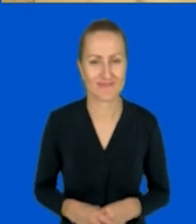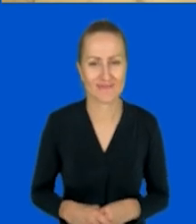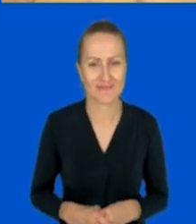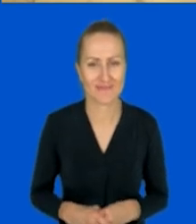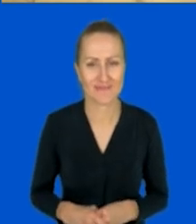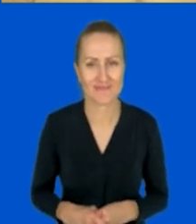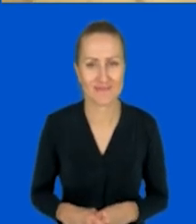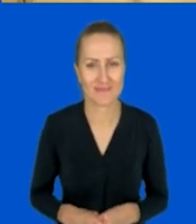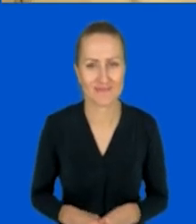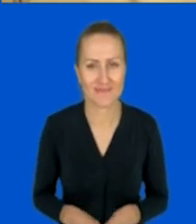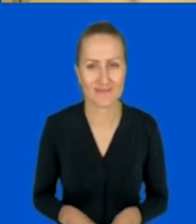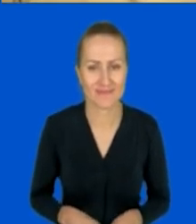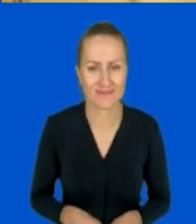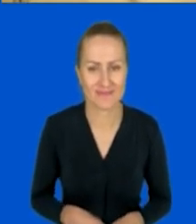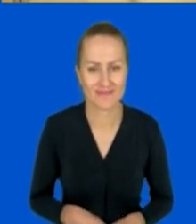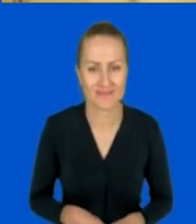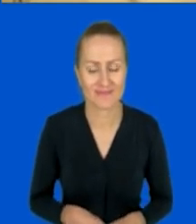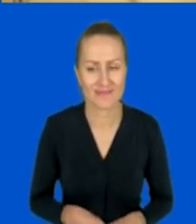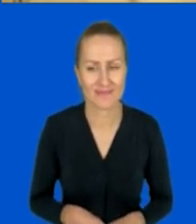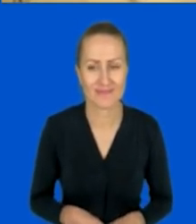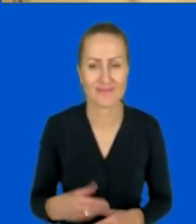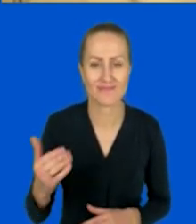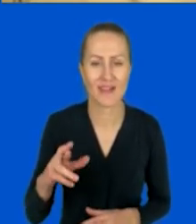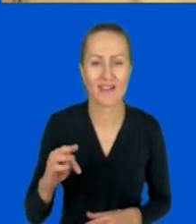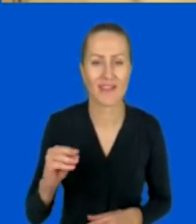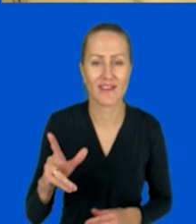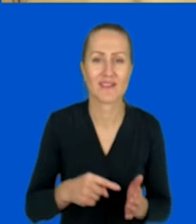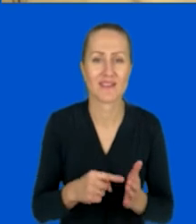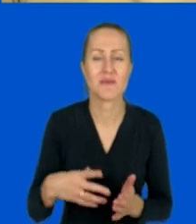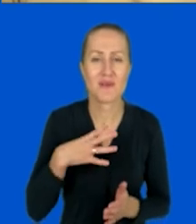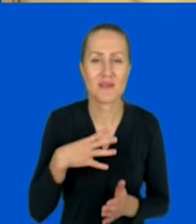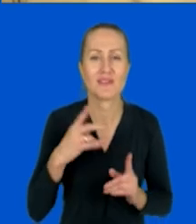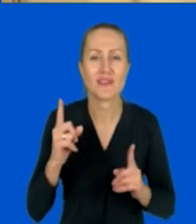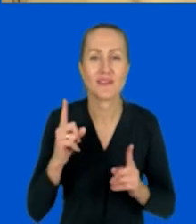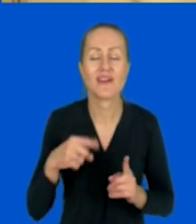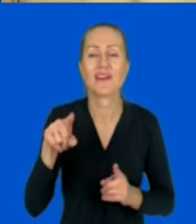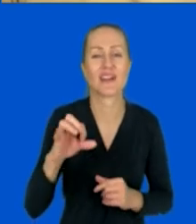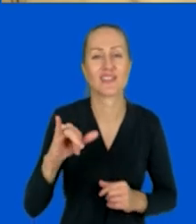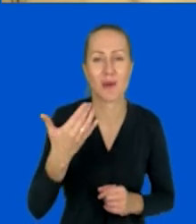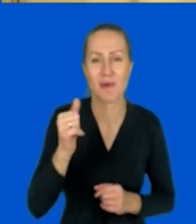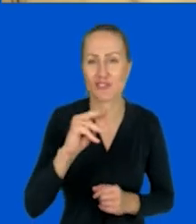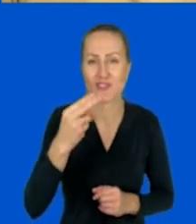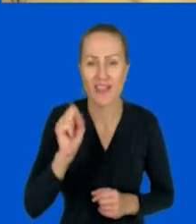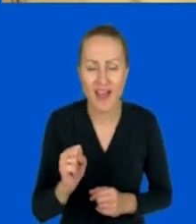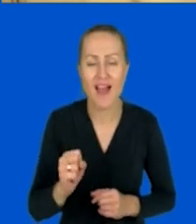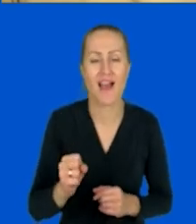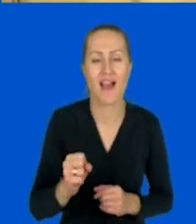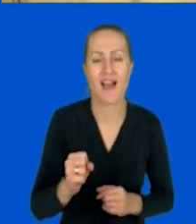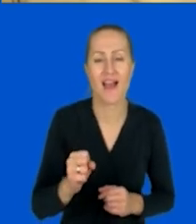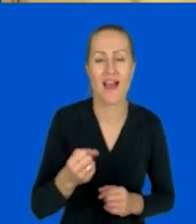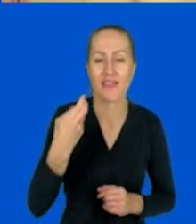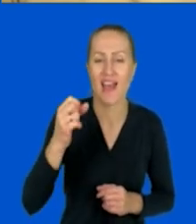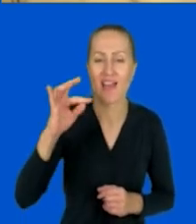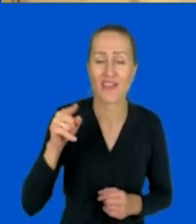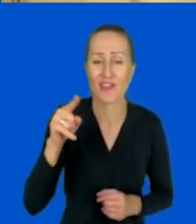Kiedy ta mówi, że już jest, że jest w Gepardach. Bardzo dobrze. Dajcie znać, Kasia, Marzena, Agnieszka i Nati. Czy może po